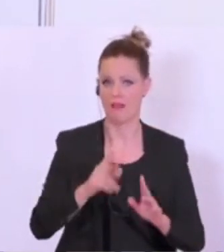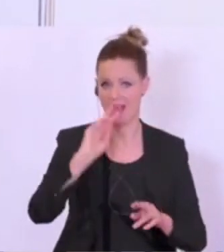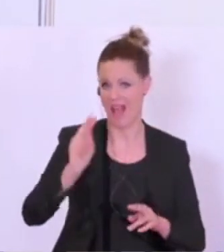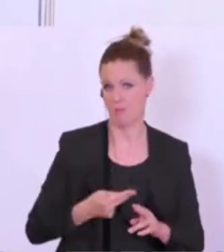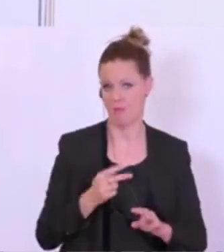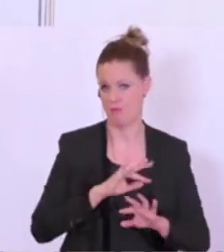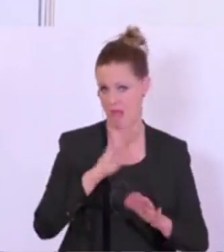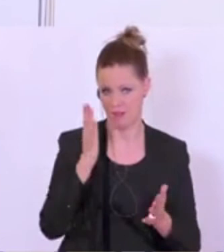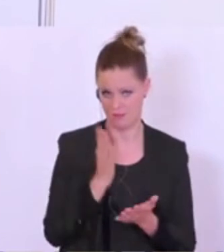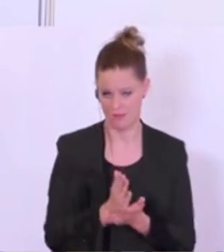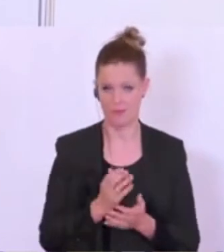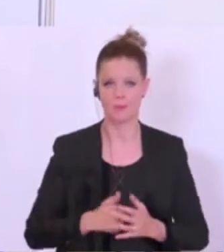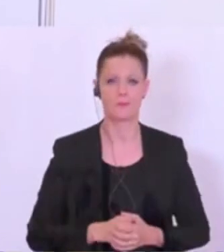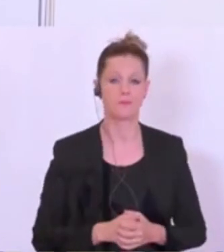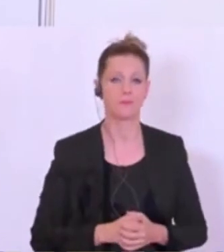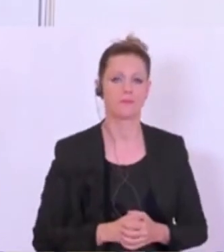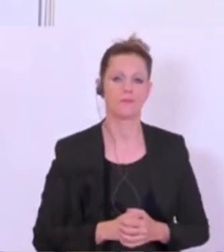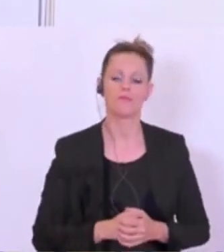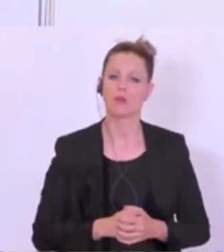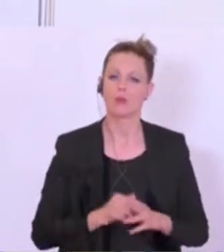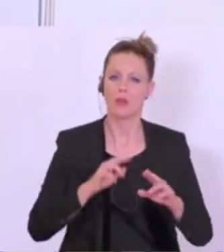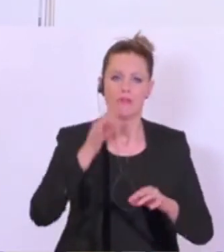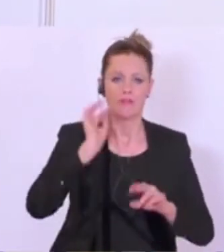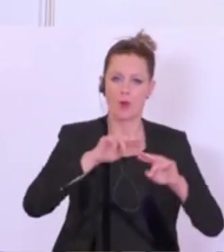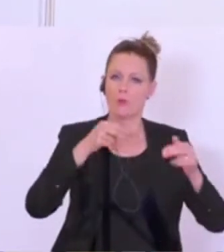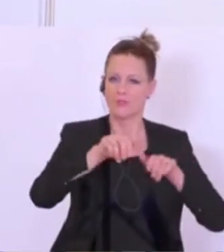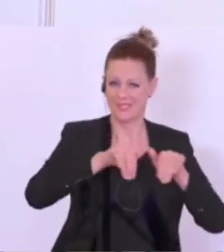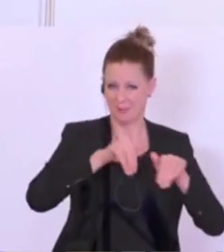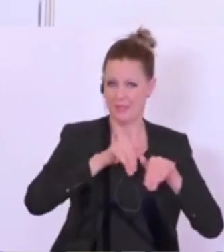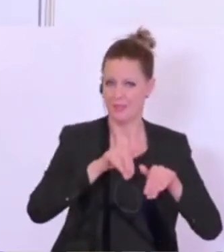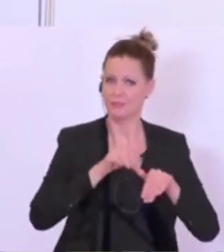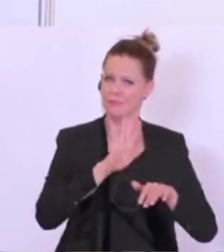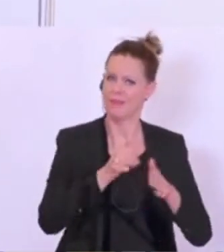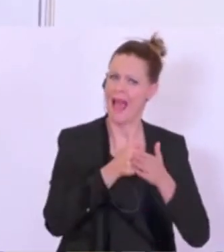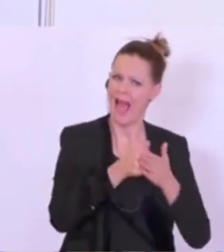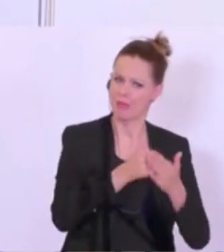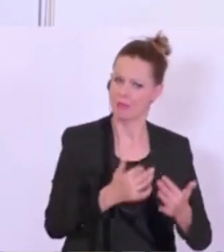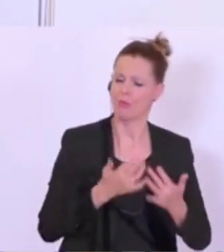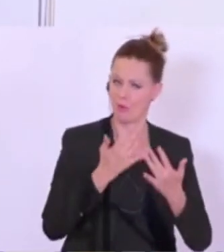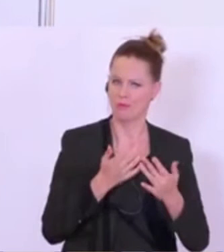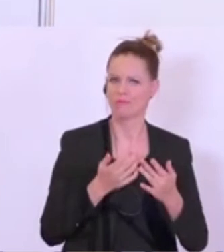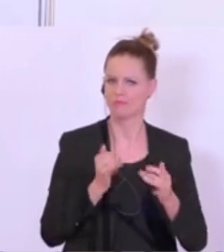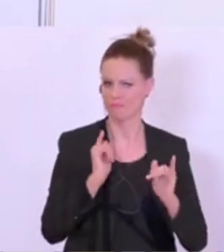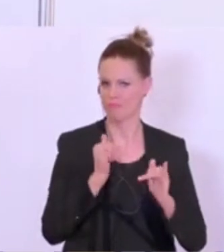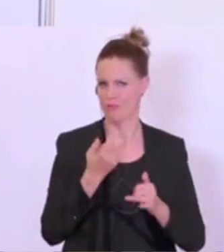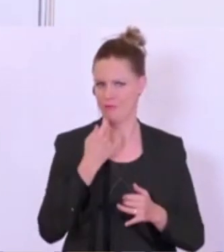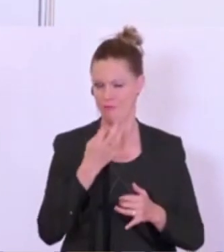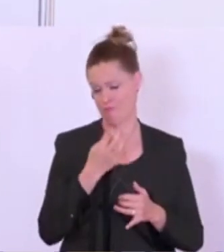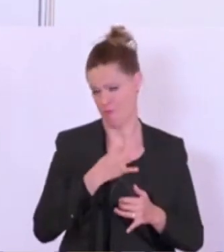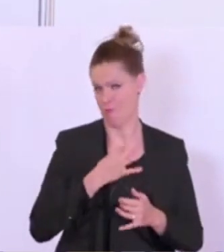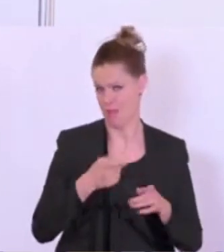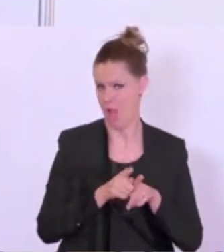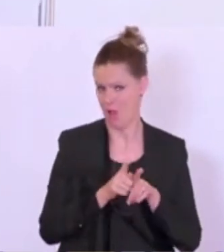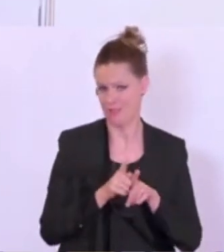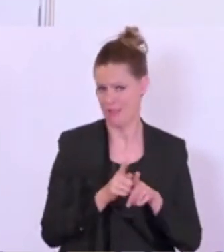Ich kann den Eindruck von der Frau Bundesminister nur bestätigen von gestern. Es war ein sehr interessanter Gedankenaustausch, wie immer. Ich glaube, das ist auch sehr wichtig. Wir haben